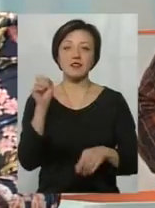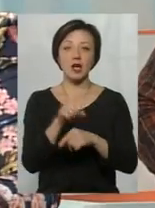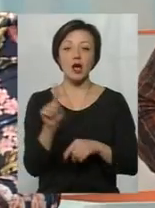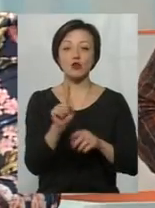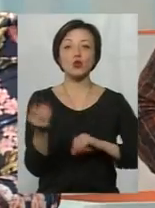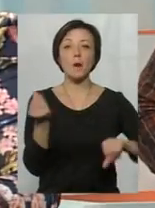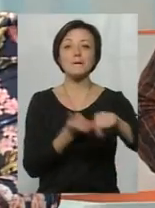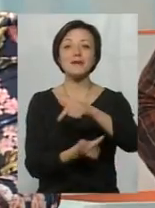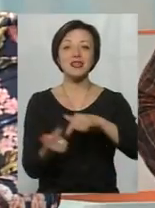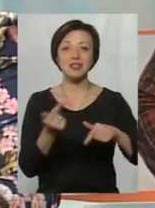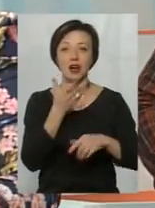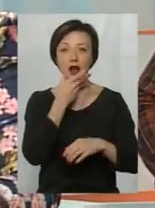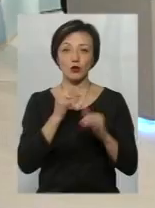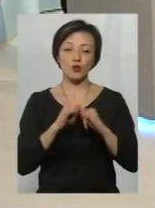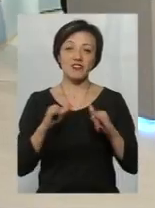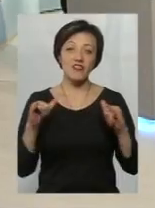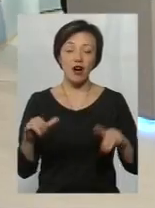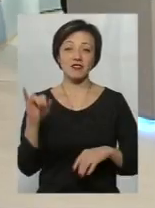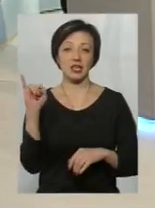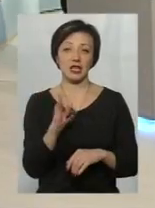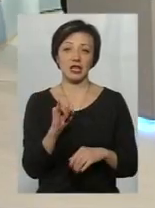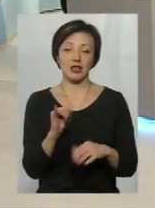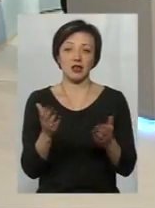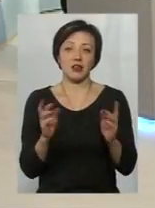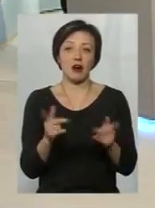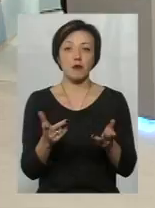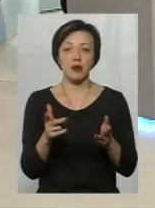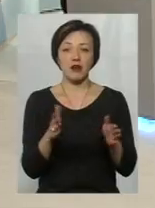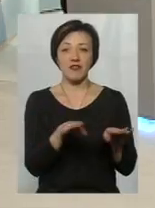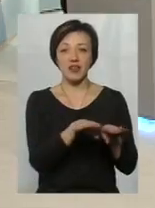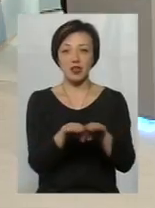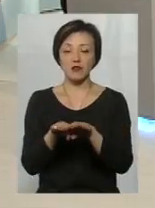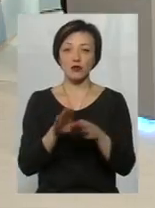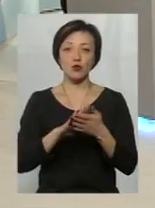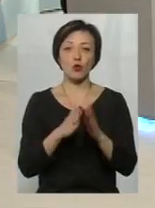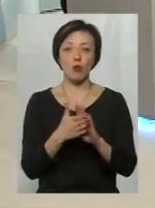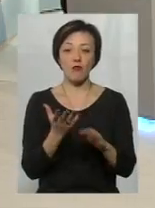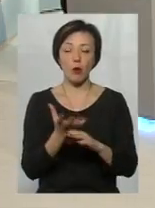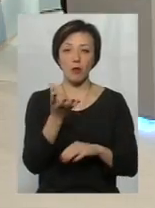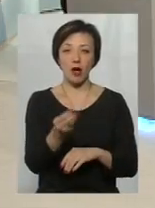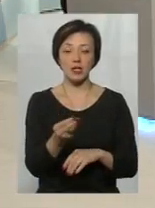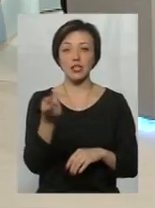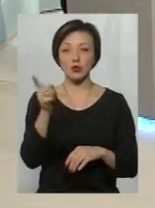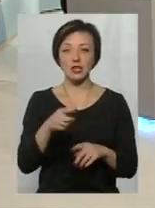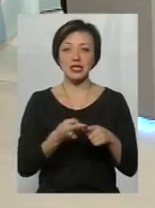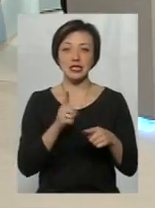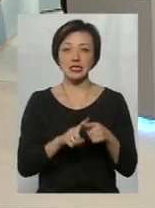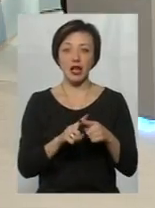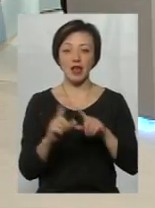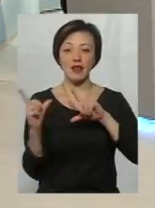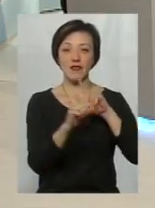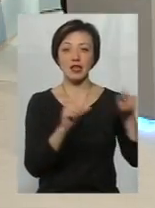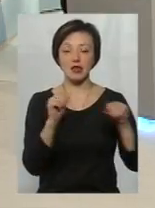бізнес гарно розвивався, і як би вирівнювалися умови оплати, тоді цей відтік буде